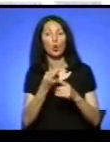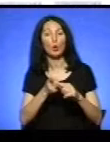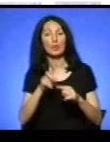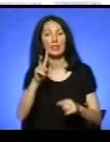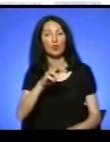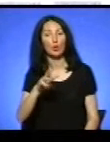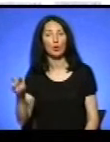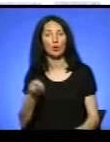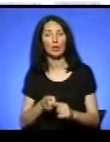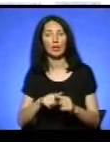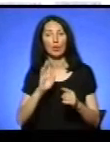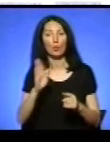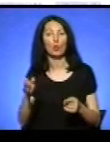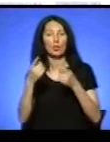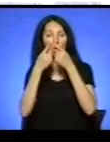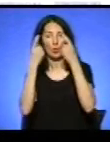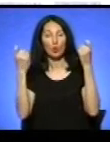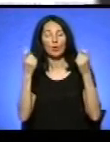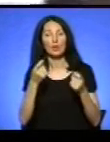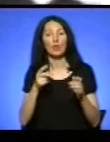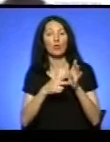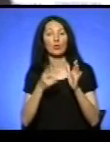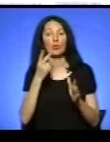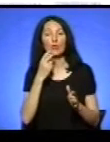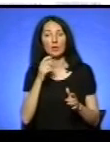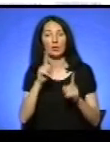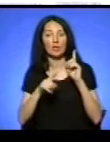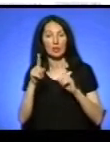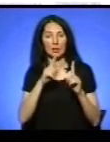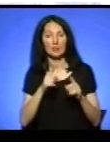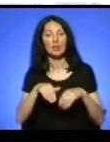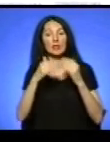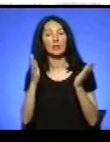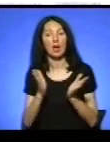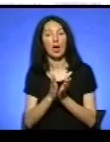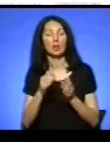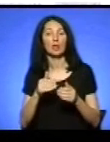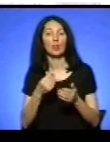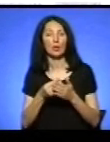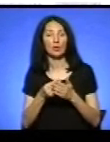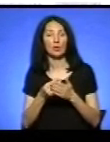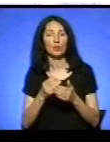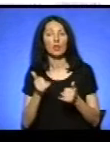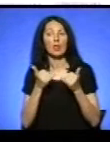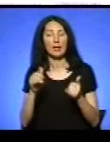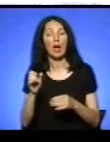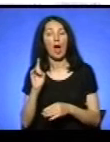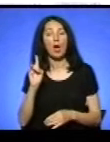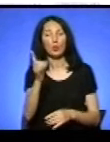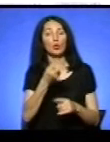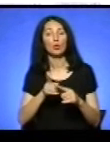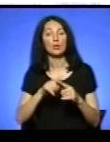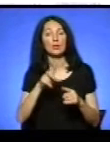червня на сесії обласної ради. Тобто загальний обсяг фінансування, який на даний час прямовується на аеропорт, це 2